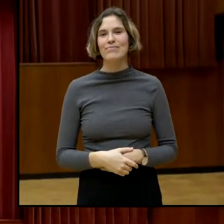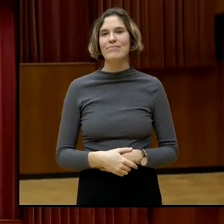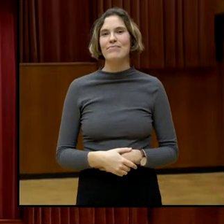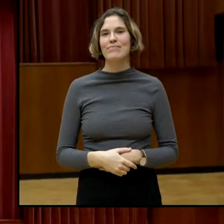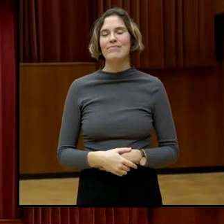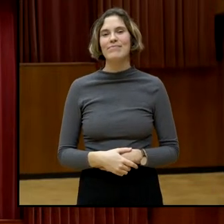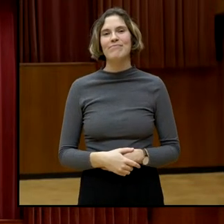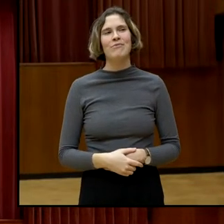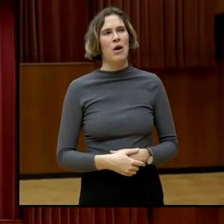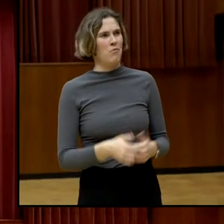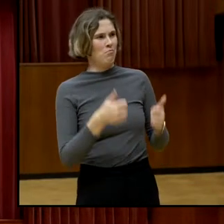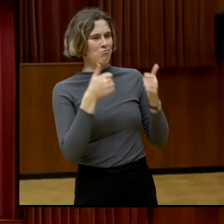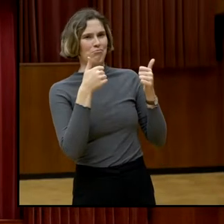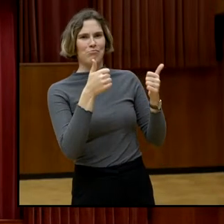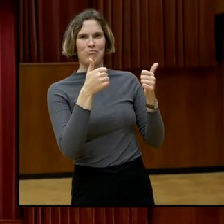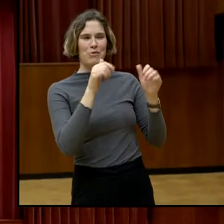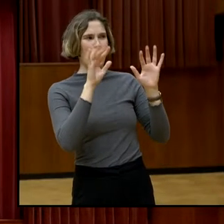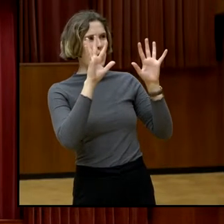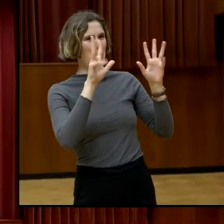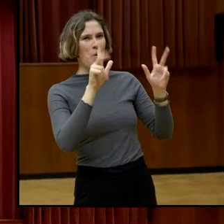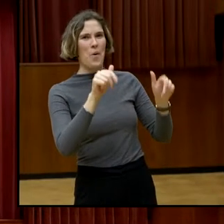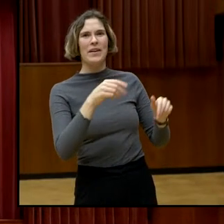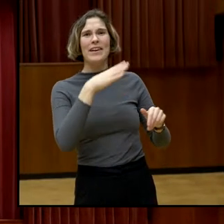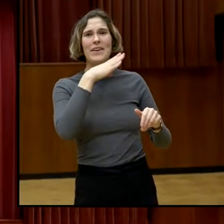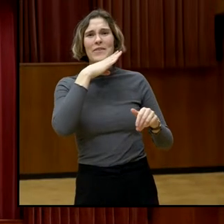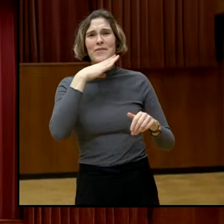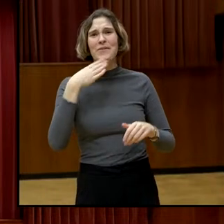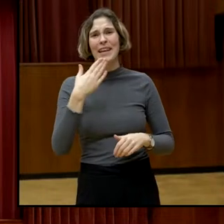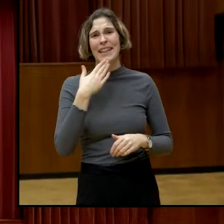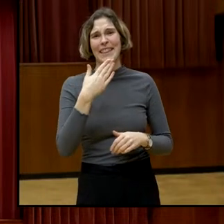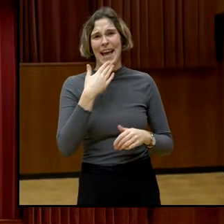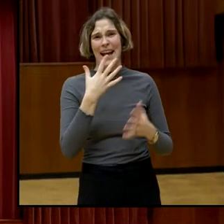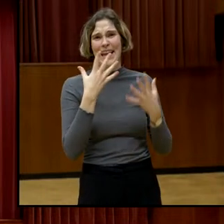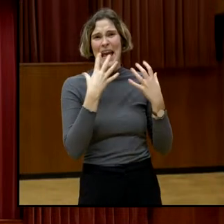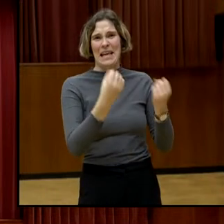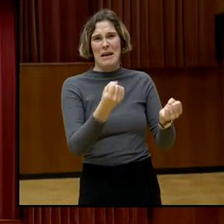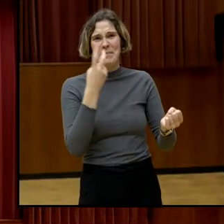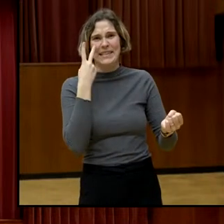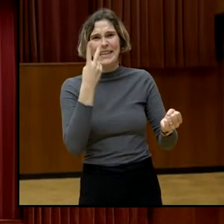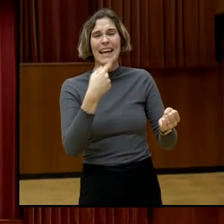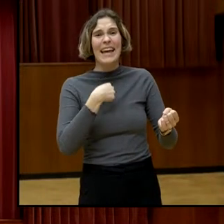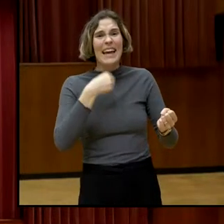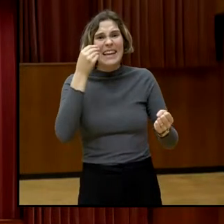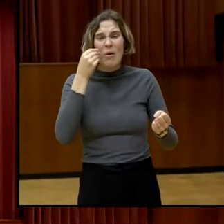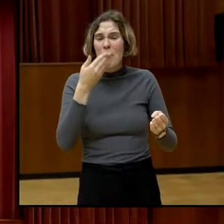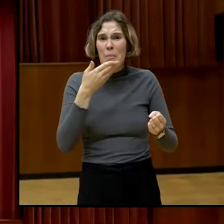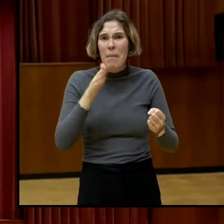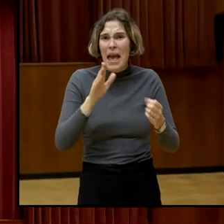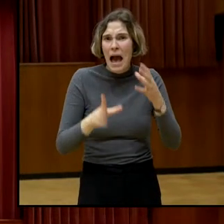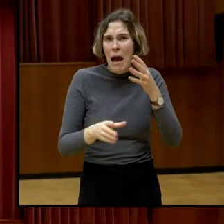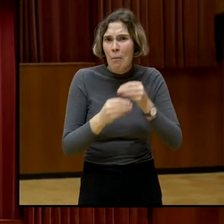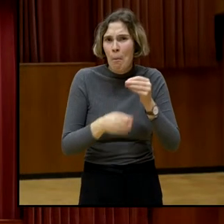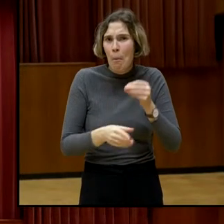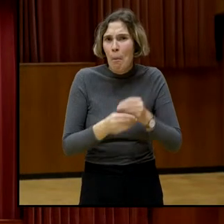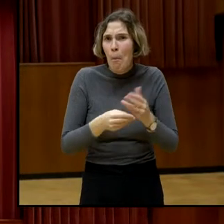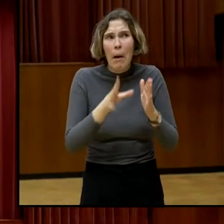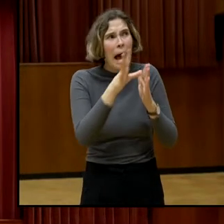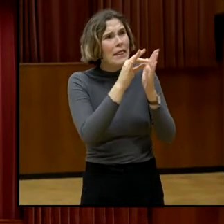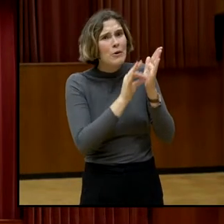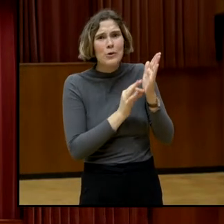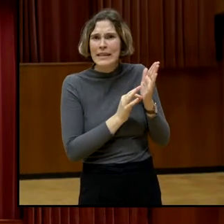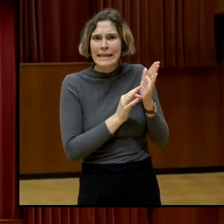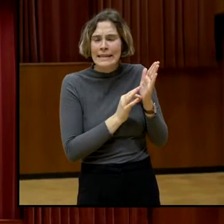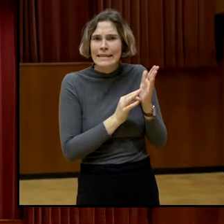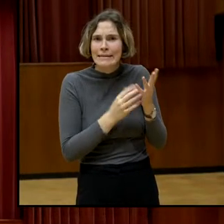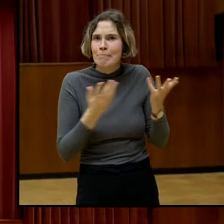Wunderbar. Vielen Dank für das Ergebnis. Ich glaube, mehr kann ich da nicht, also gibt es nicht zu analysieren oder zu